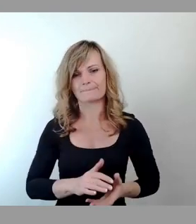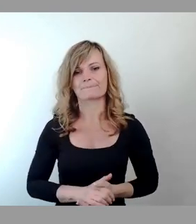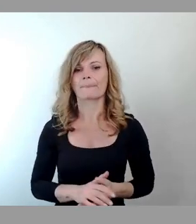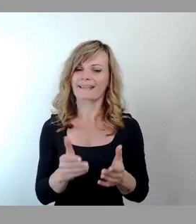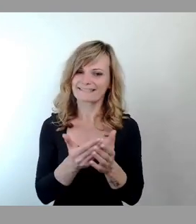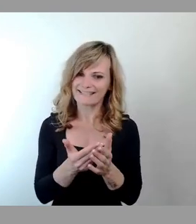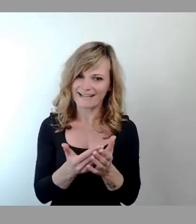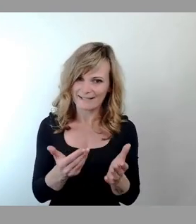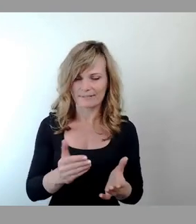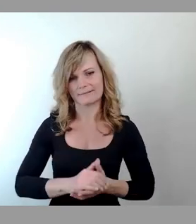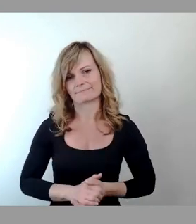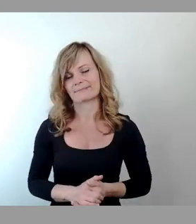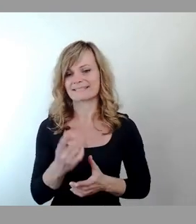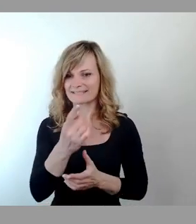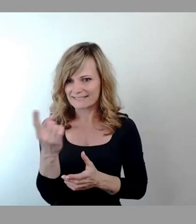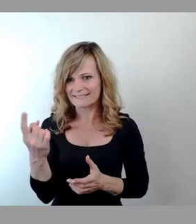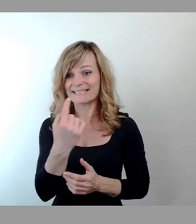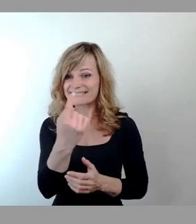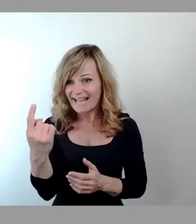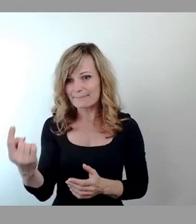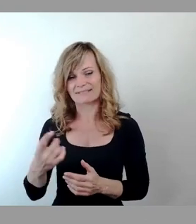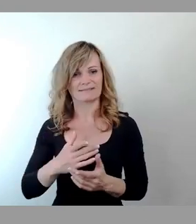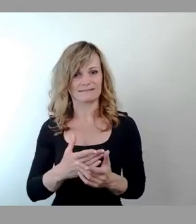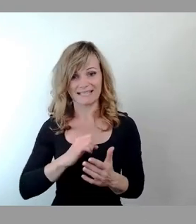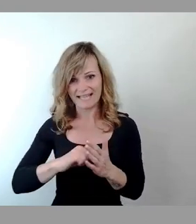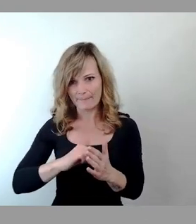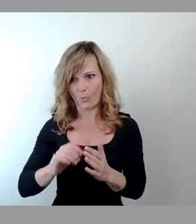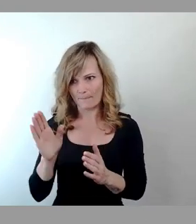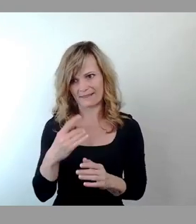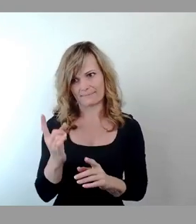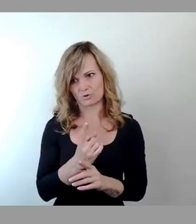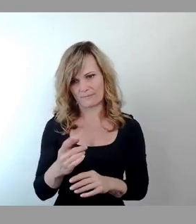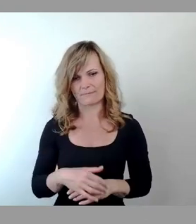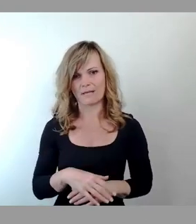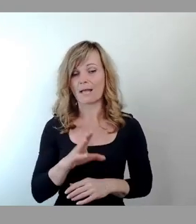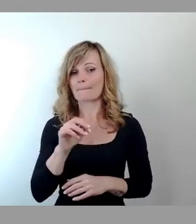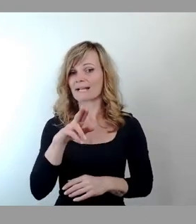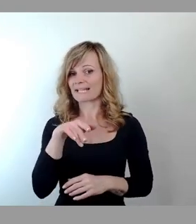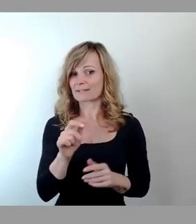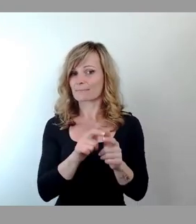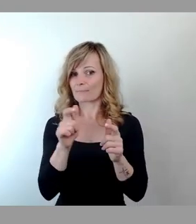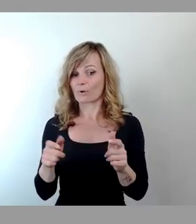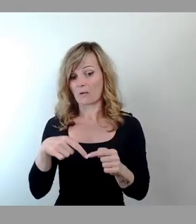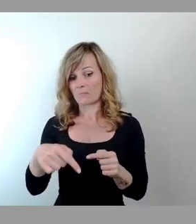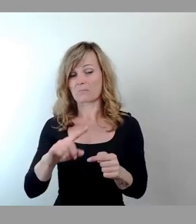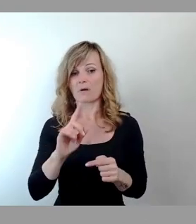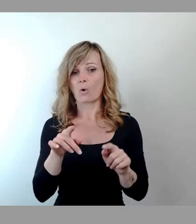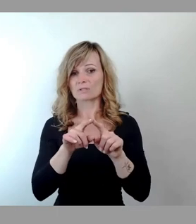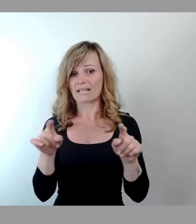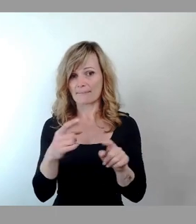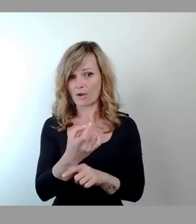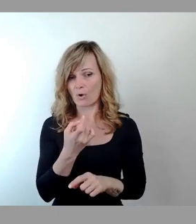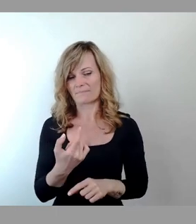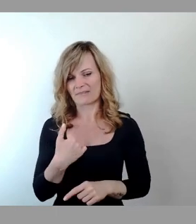Insofern bestimmen Sie das Tempo an der Stelle mit. Die Marienbrücke wird sicherlich auch ein Thema werden. Auch da rechne ich dann sozusagen